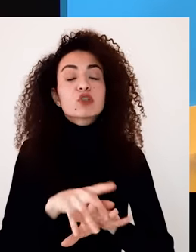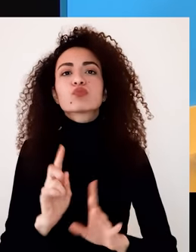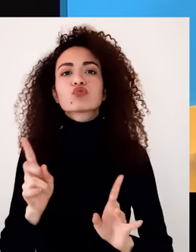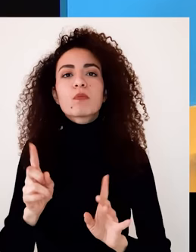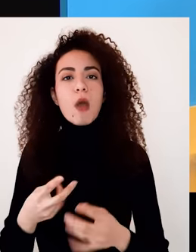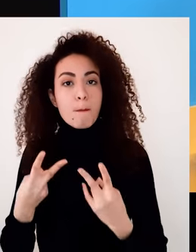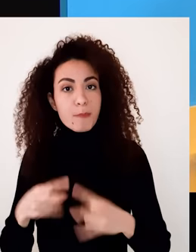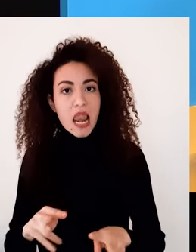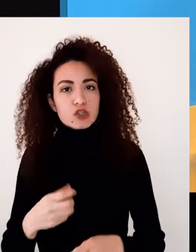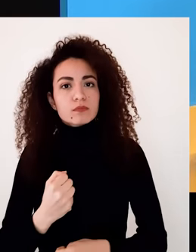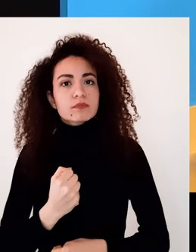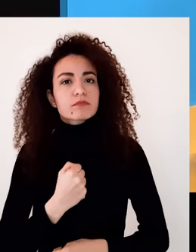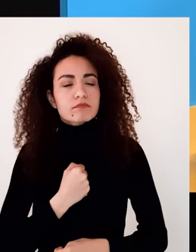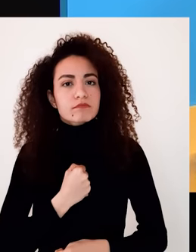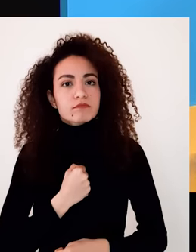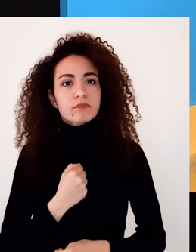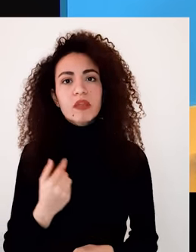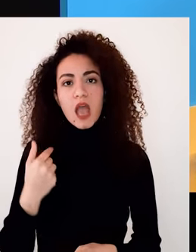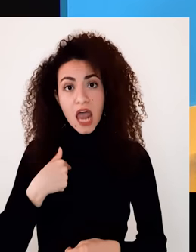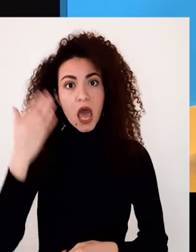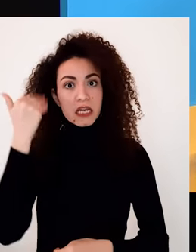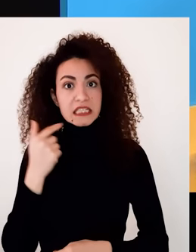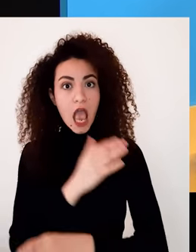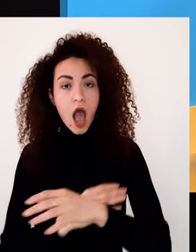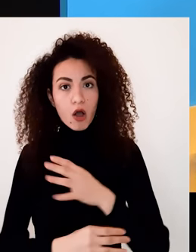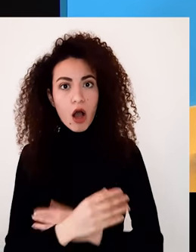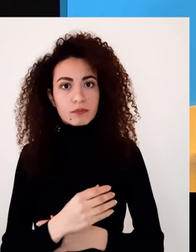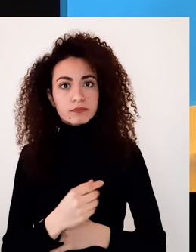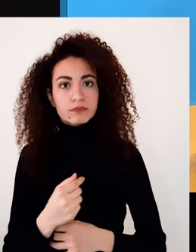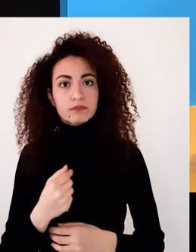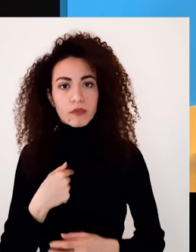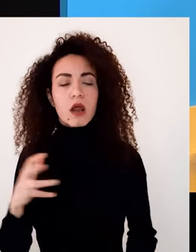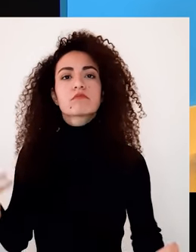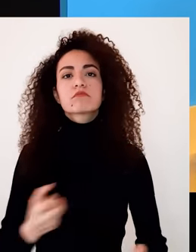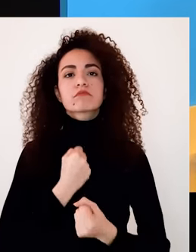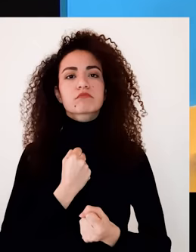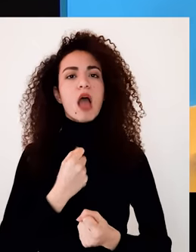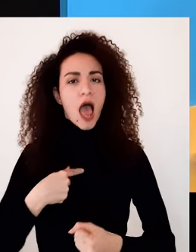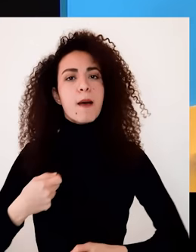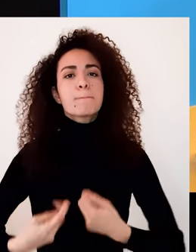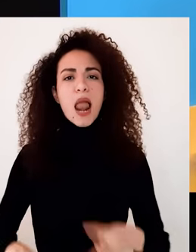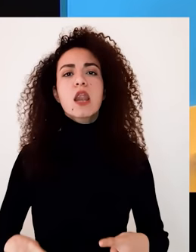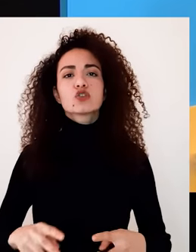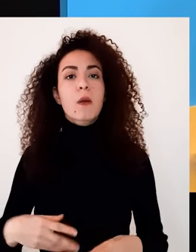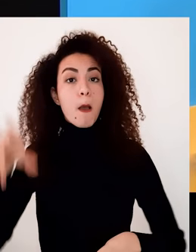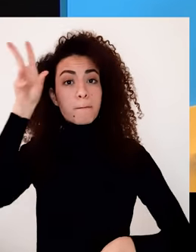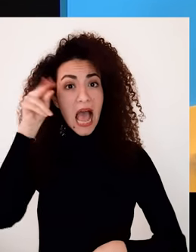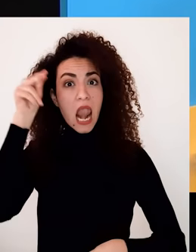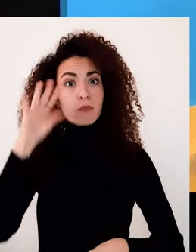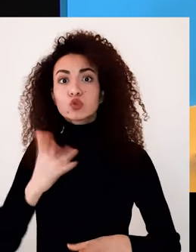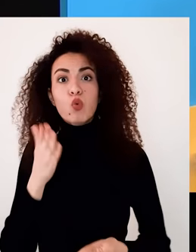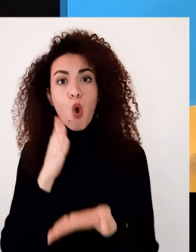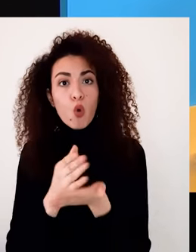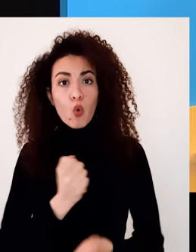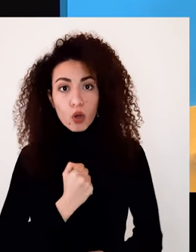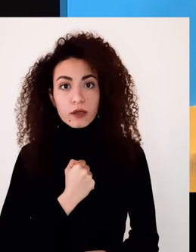والاستباقي ما نعنيه بالتسلل بيتجلب بالنساء ذات الإعاقة اللي بياخدوا زمام الأمور والمبادرة اللي تثقيف نفسهم بشأن